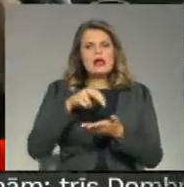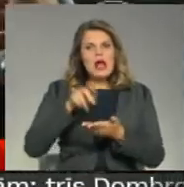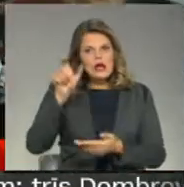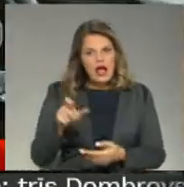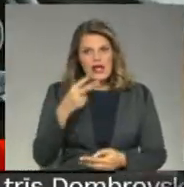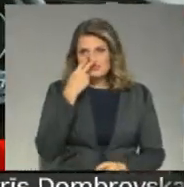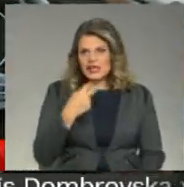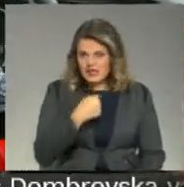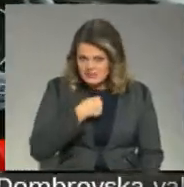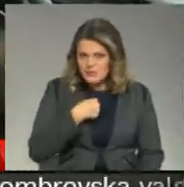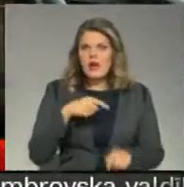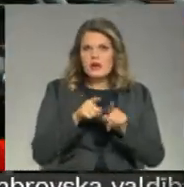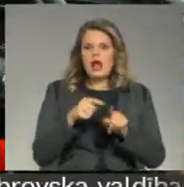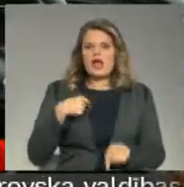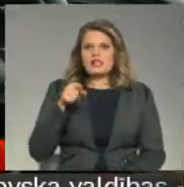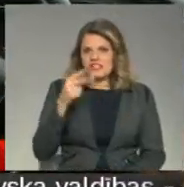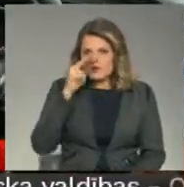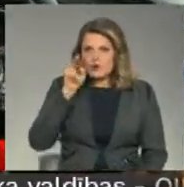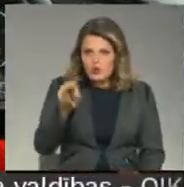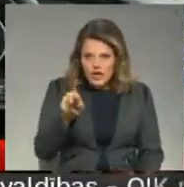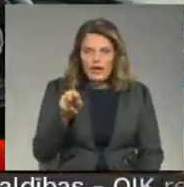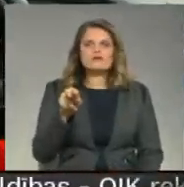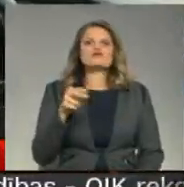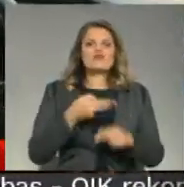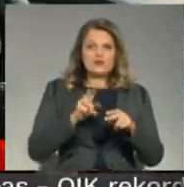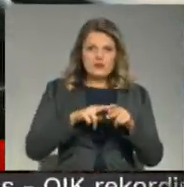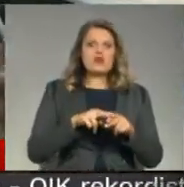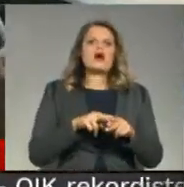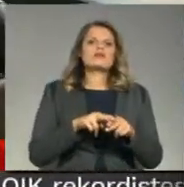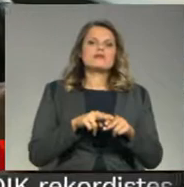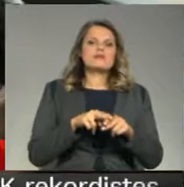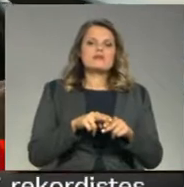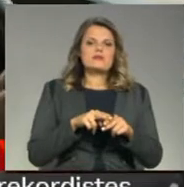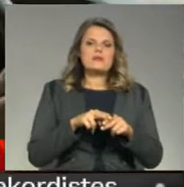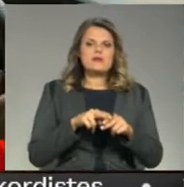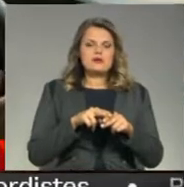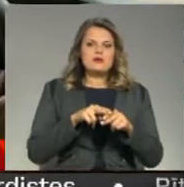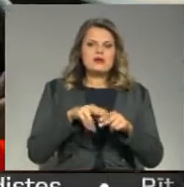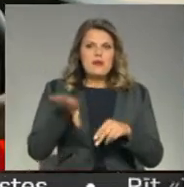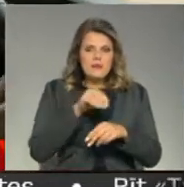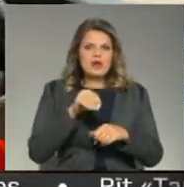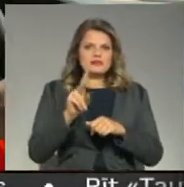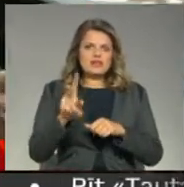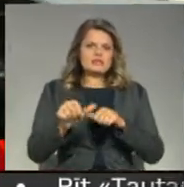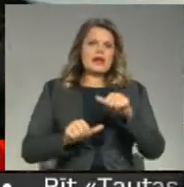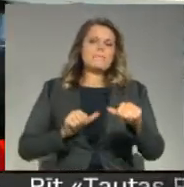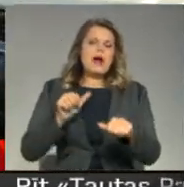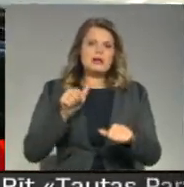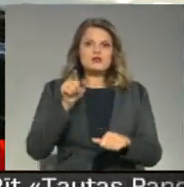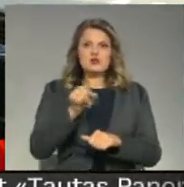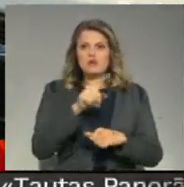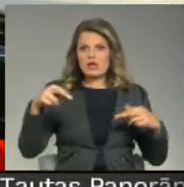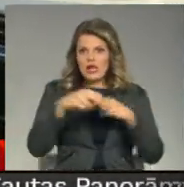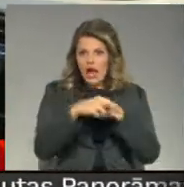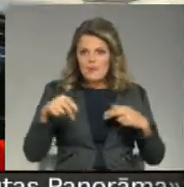mani, gan gājējs sarot, ka es esmu viņu ieraudzījis. Tādā veidā mēs samaināmies. Ja tur gājēja